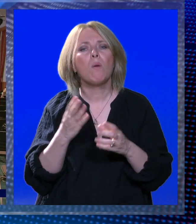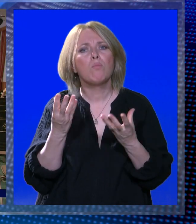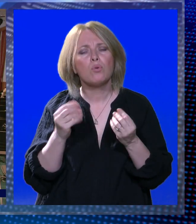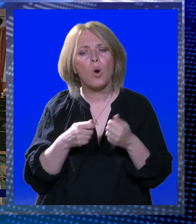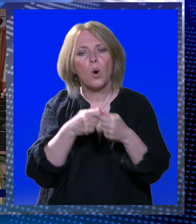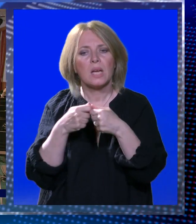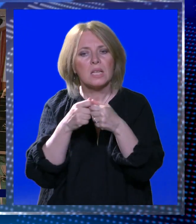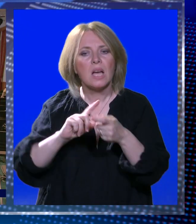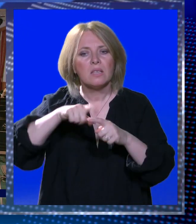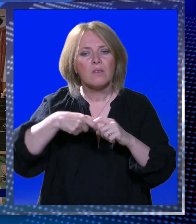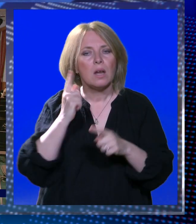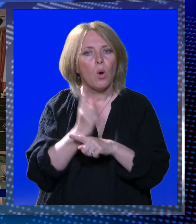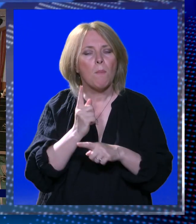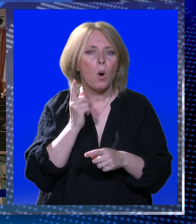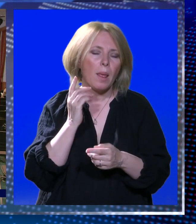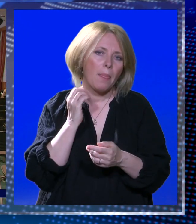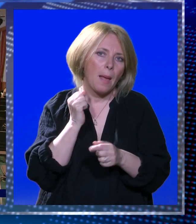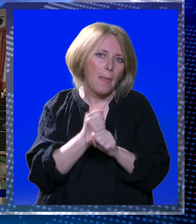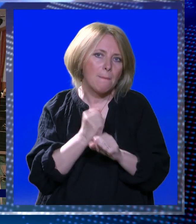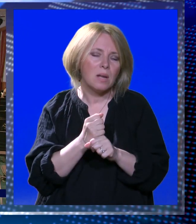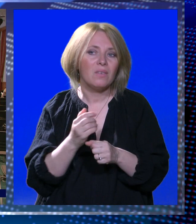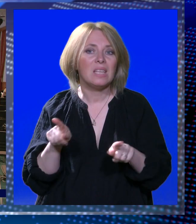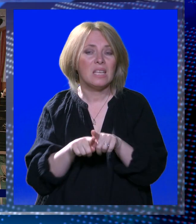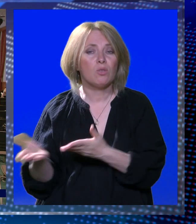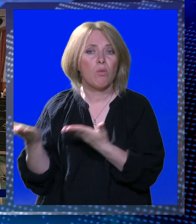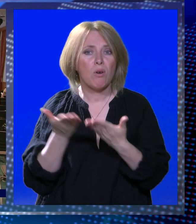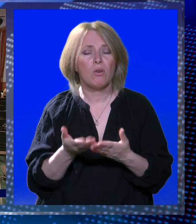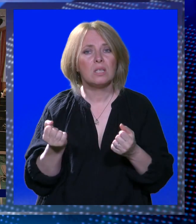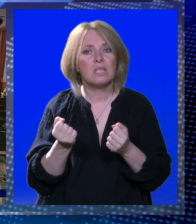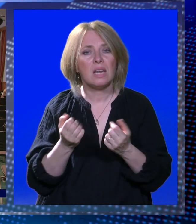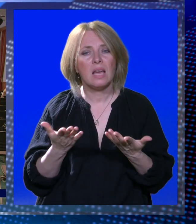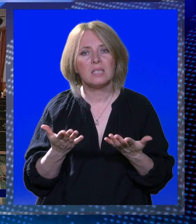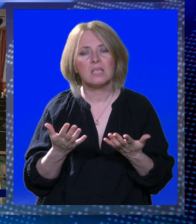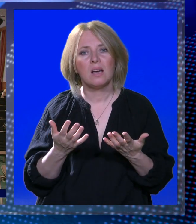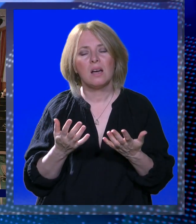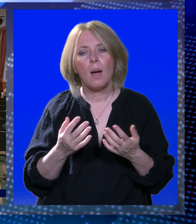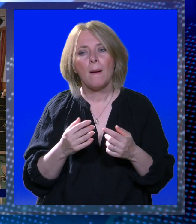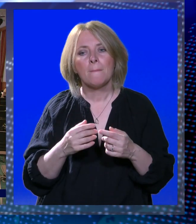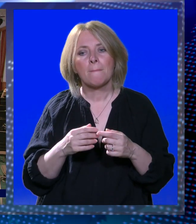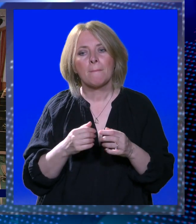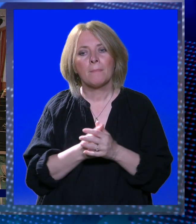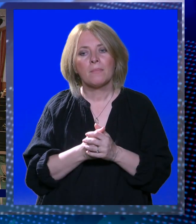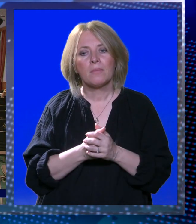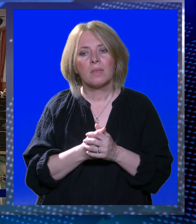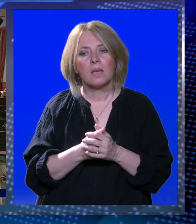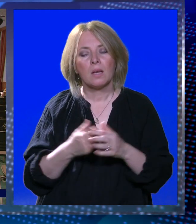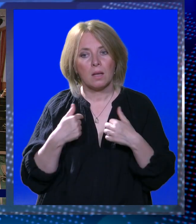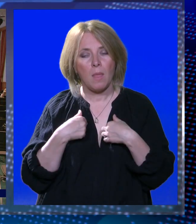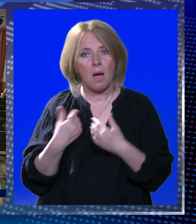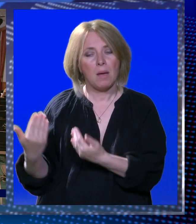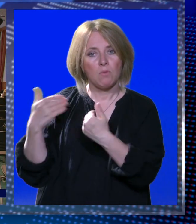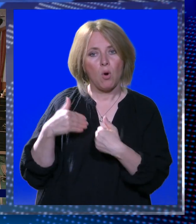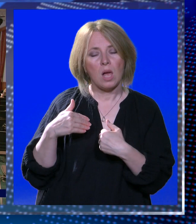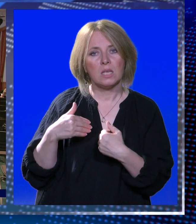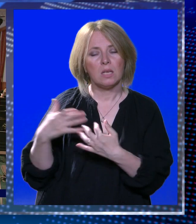odraditi koje je isto donasto stres isto sam u dijelu i prijevnog. Znači u nas isto